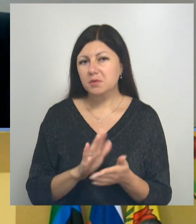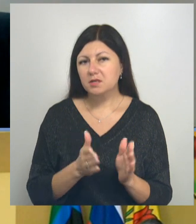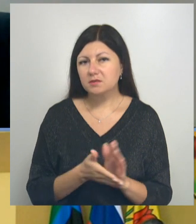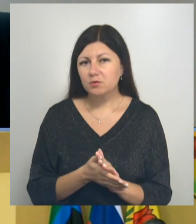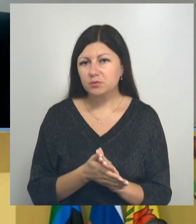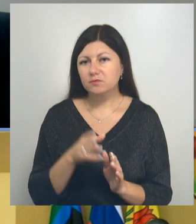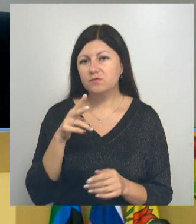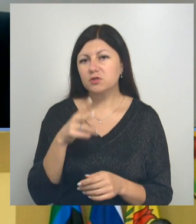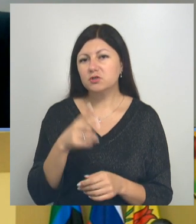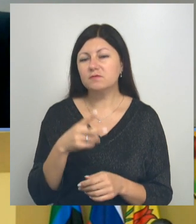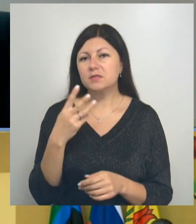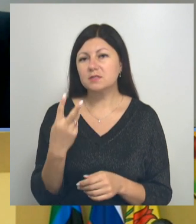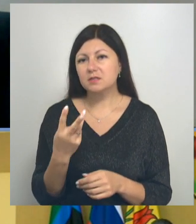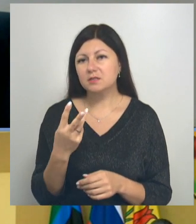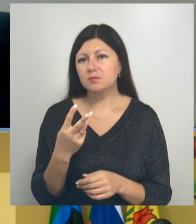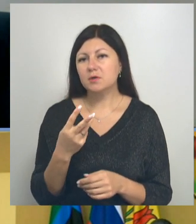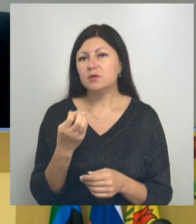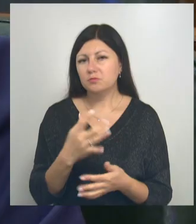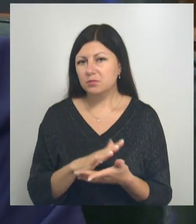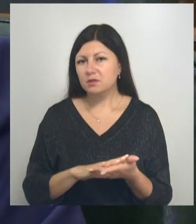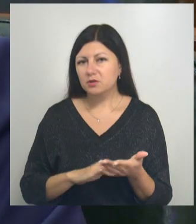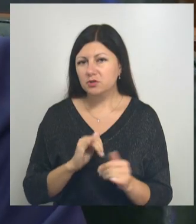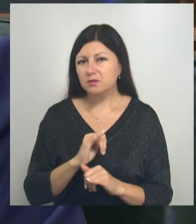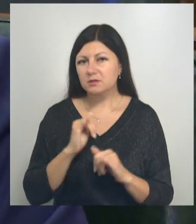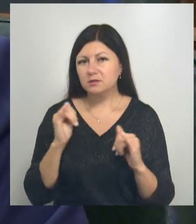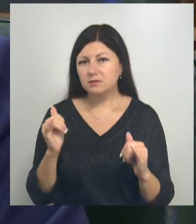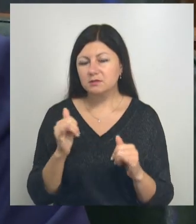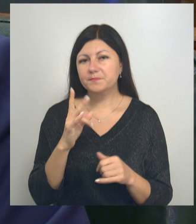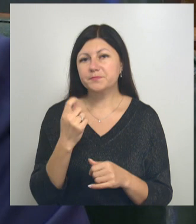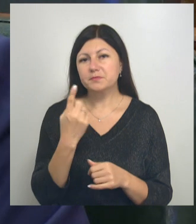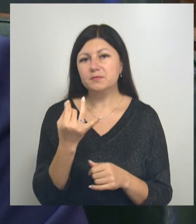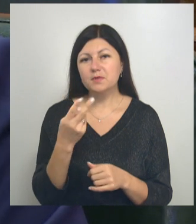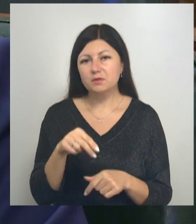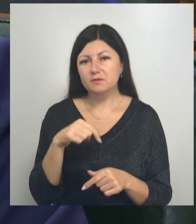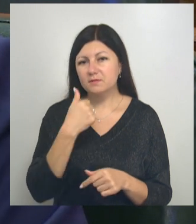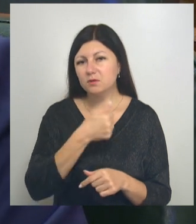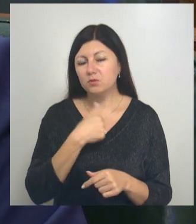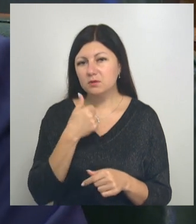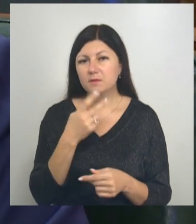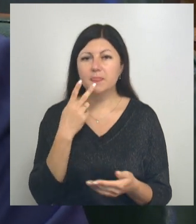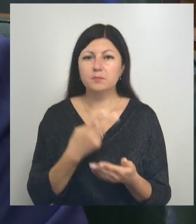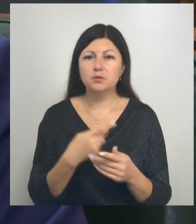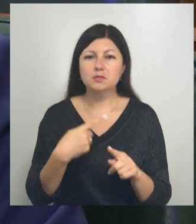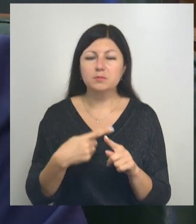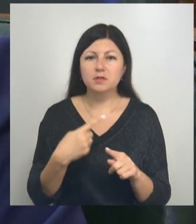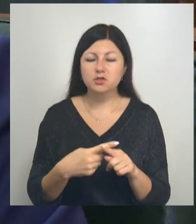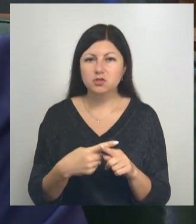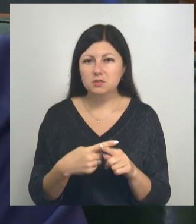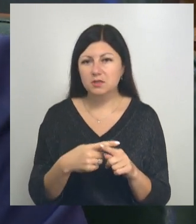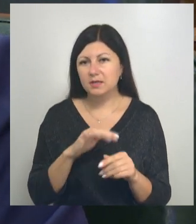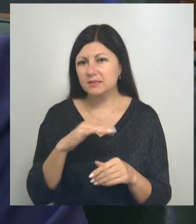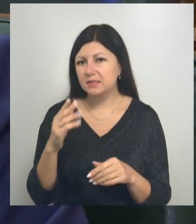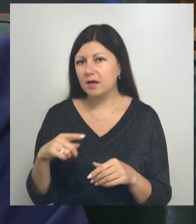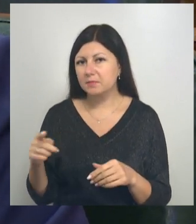2023-м, их число продолжает расти. По состоянию на 1 июля текущего года наблюдается положительная динамика и